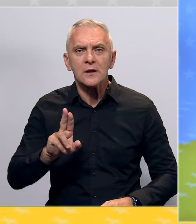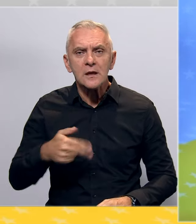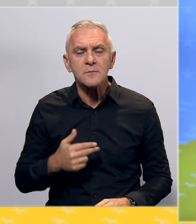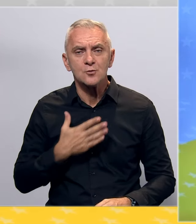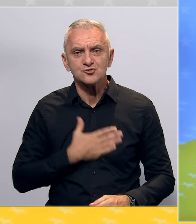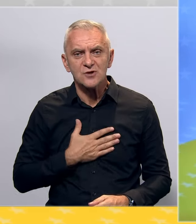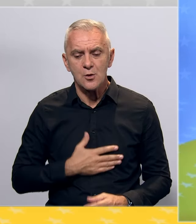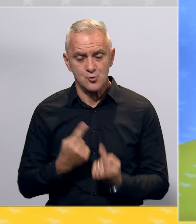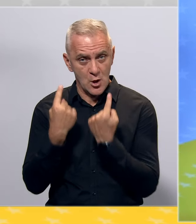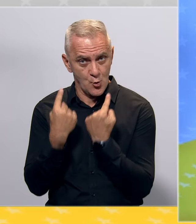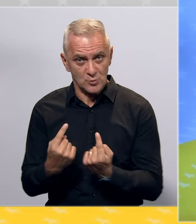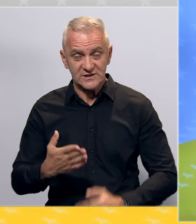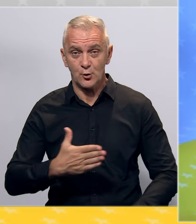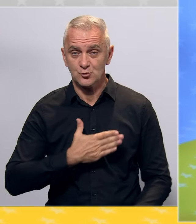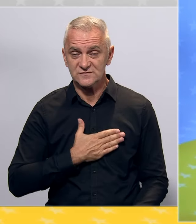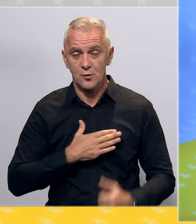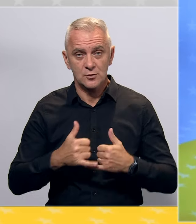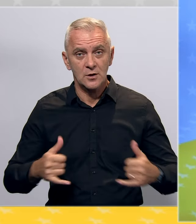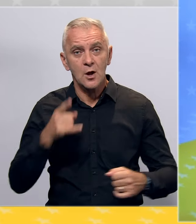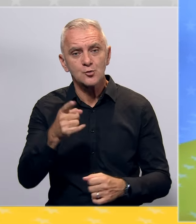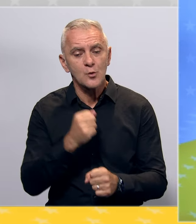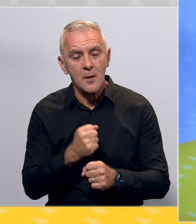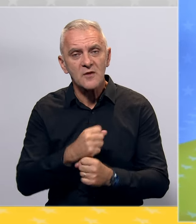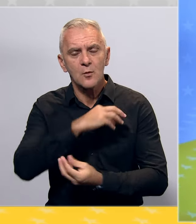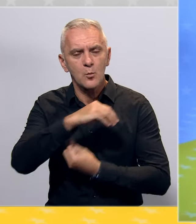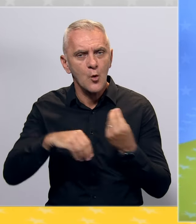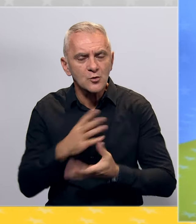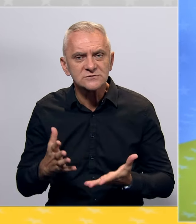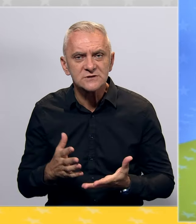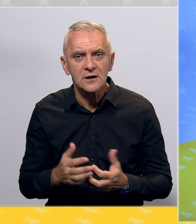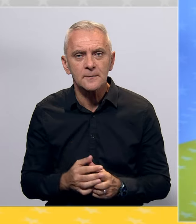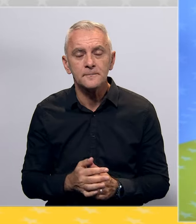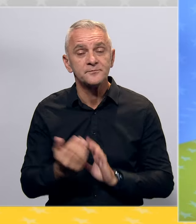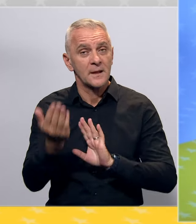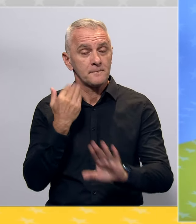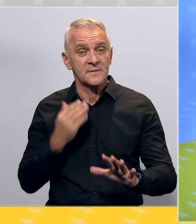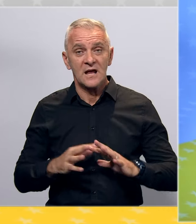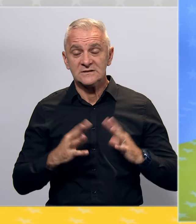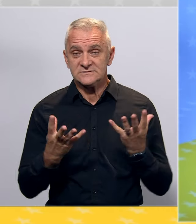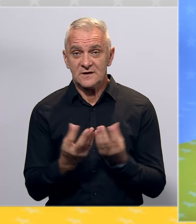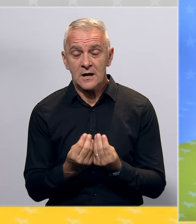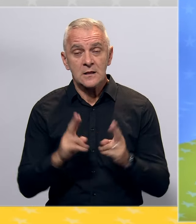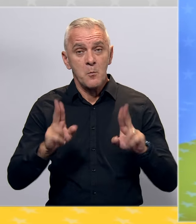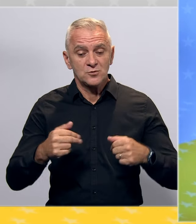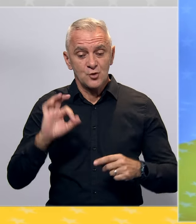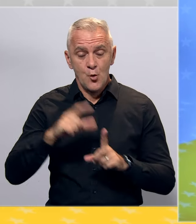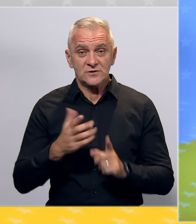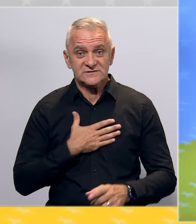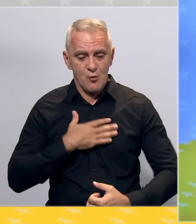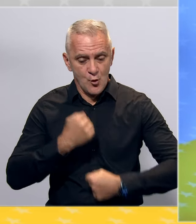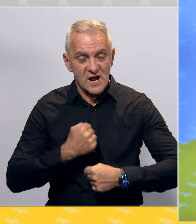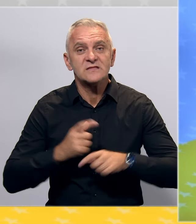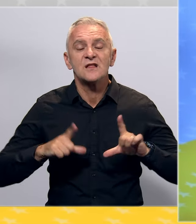da ostanu u svom gradu, da tu zasnuju porodice, naravno prije svega da mogu od svog grada da žive.